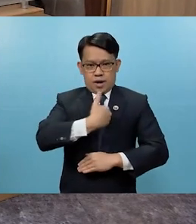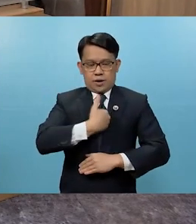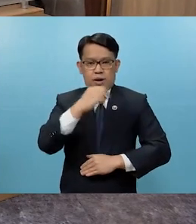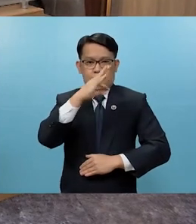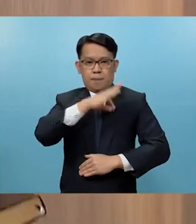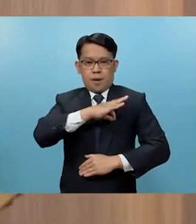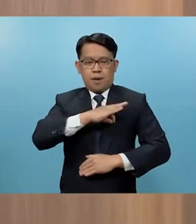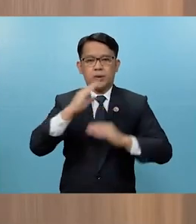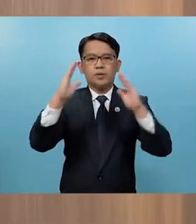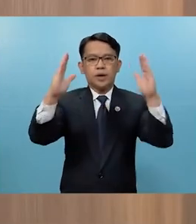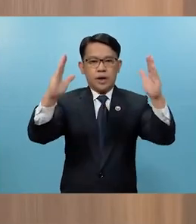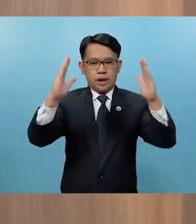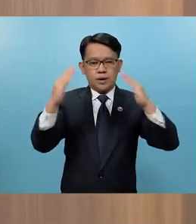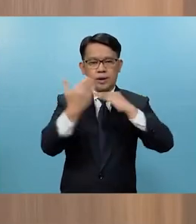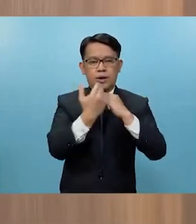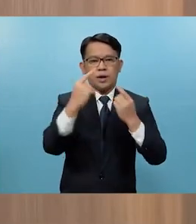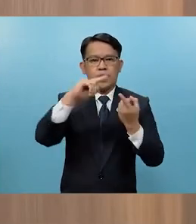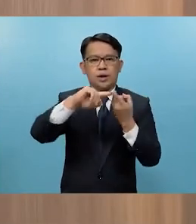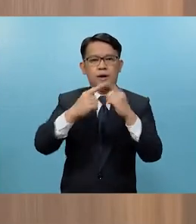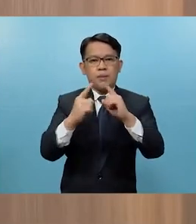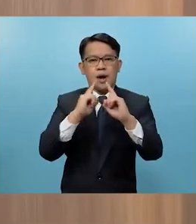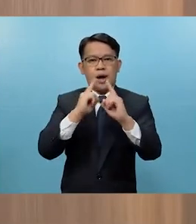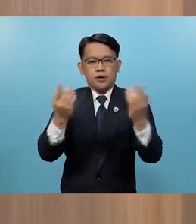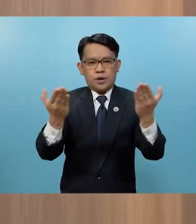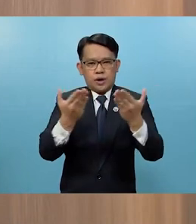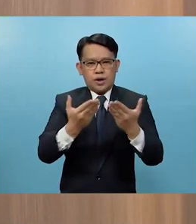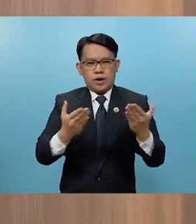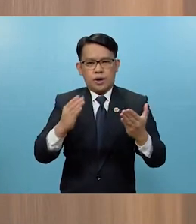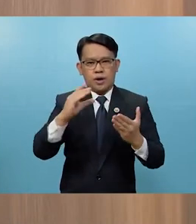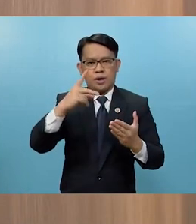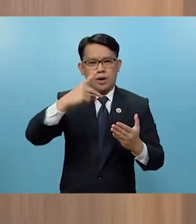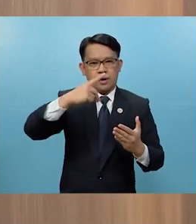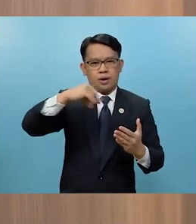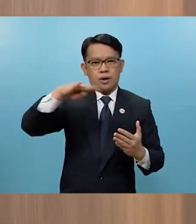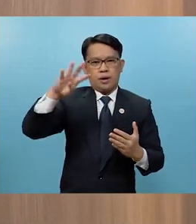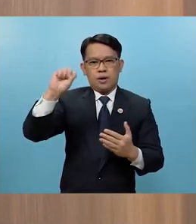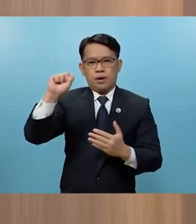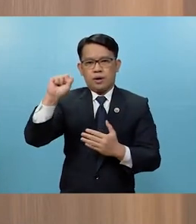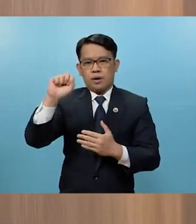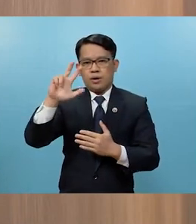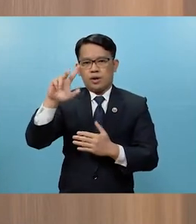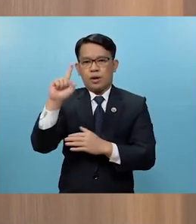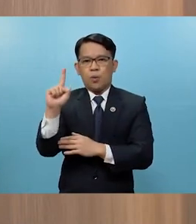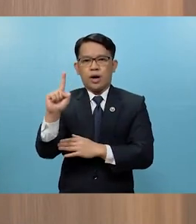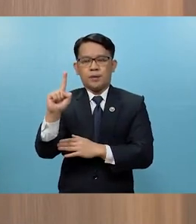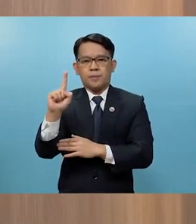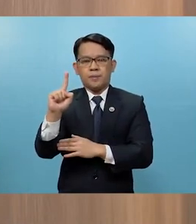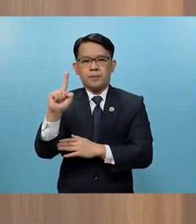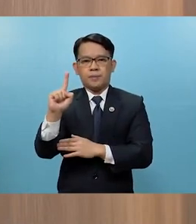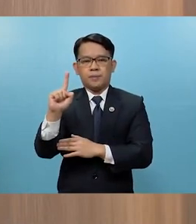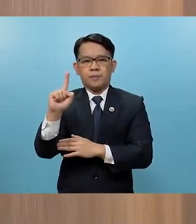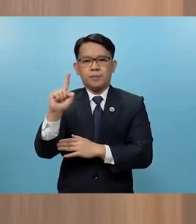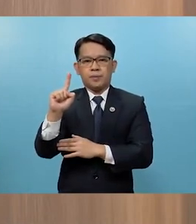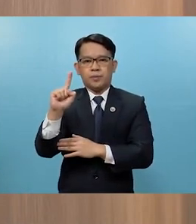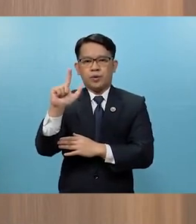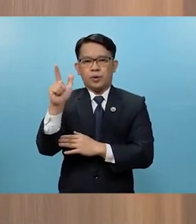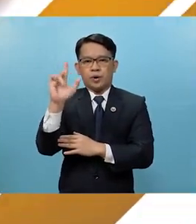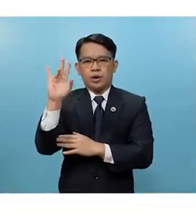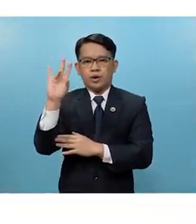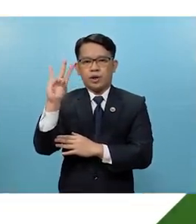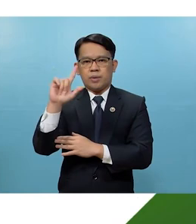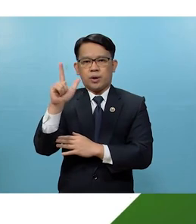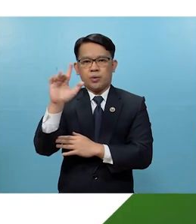kapakanan Pakinggan po natin mga kaibigan ang sagot dito po sa Kawikaan sa 31.27